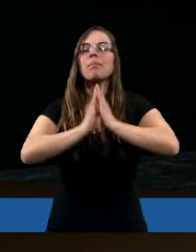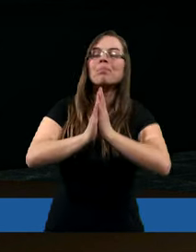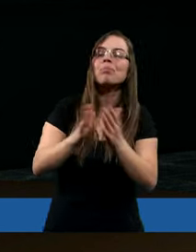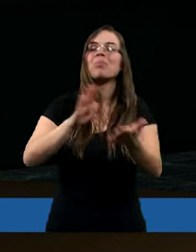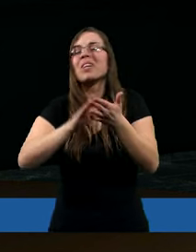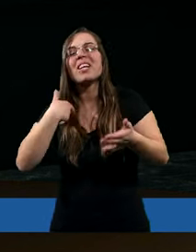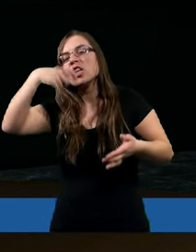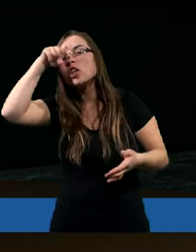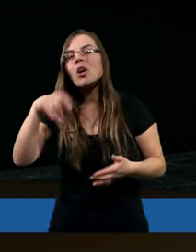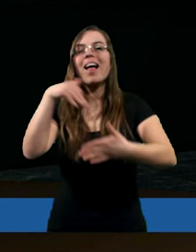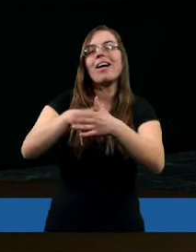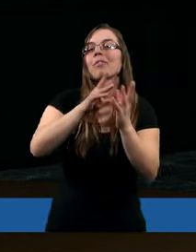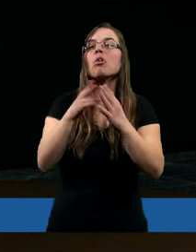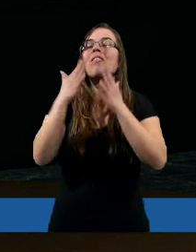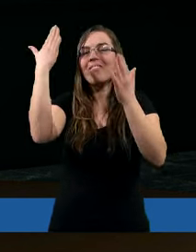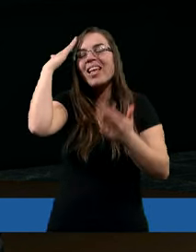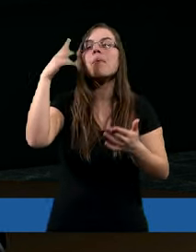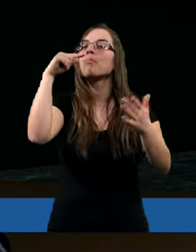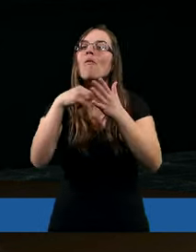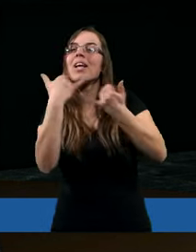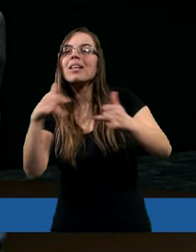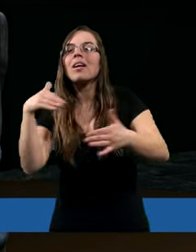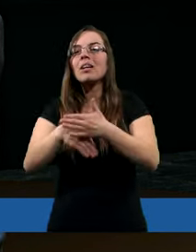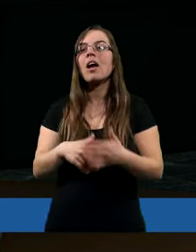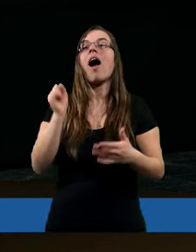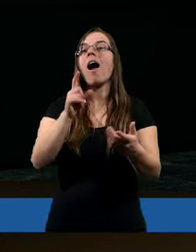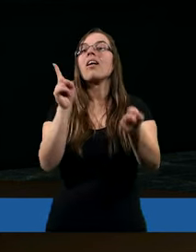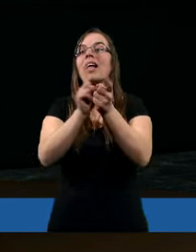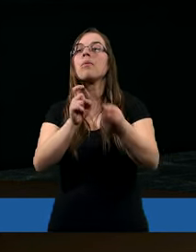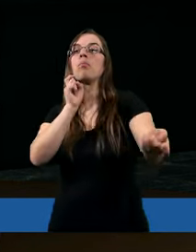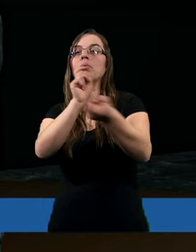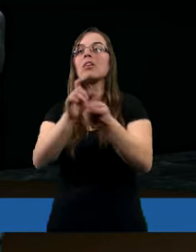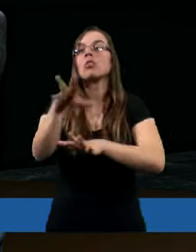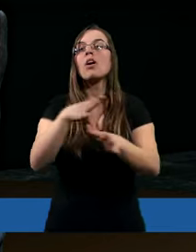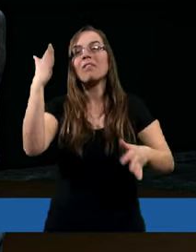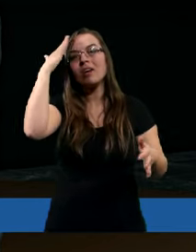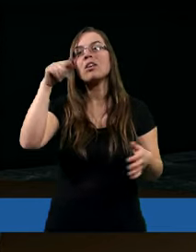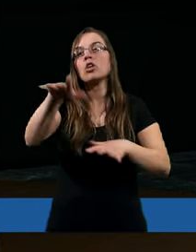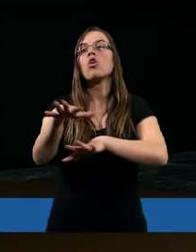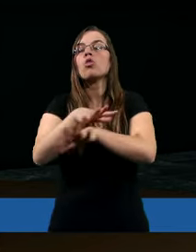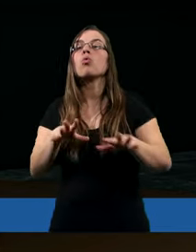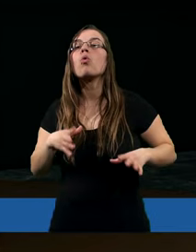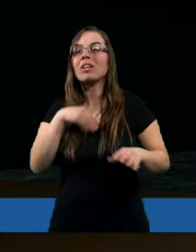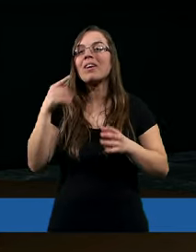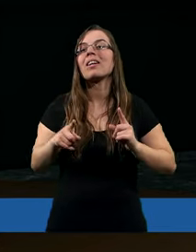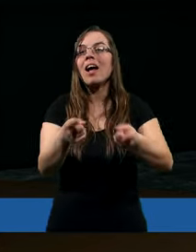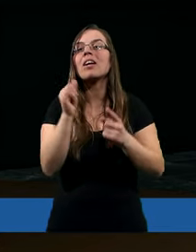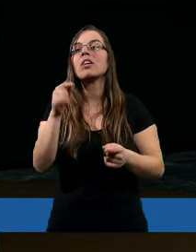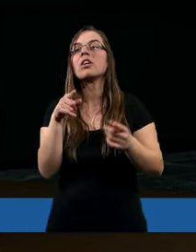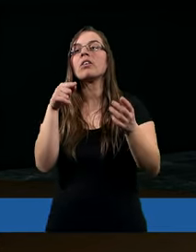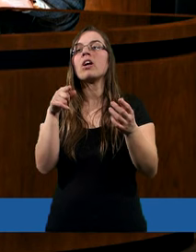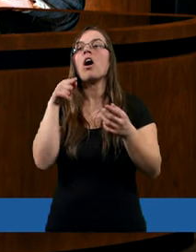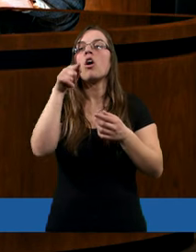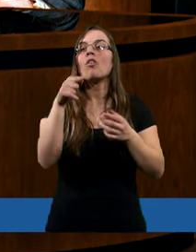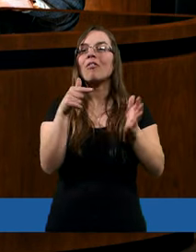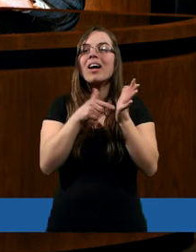nie było dobre. Chcę żyć inaczej. A teraz mamy grzech przeciwko Duchowi Światomu. Wiemy, że to Duch Święty dzisiaj działa na ludzi, prawda? Jezusa nie